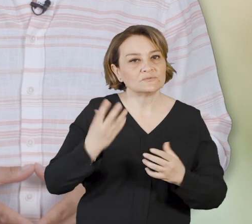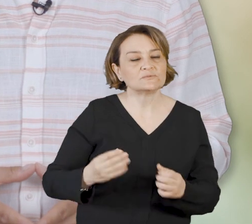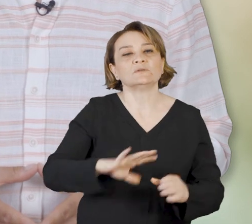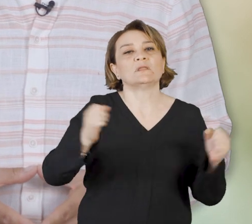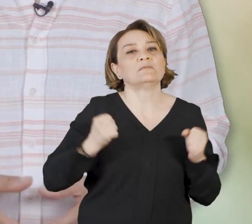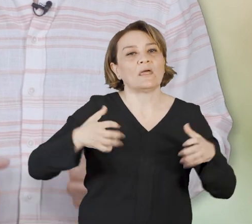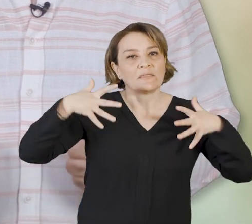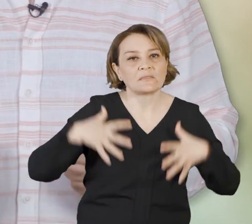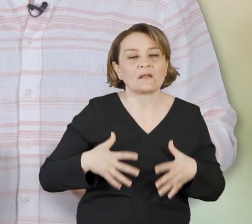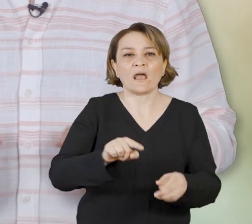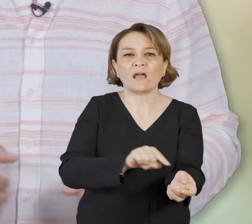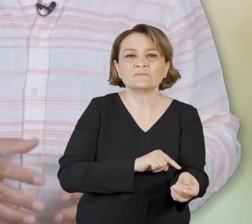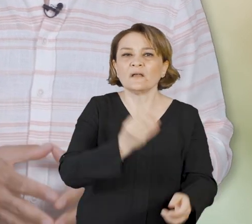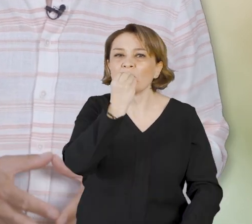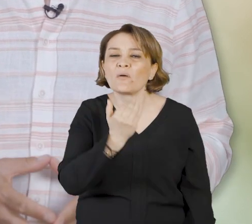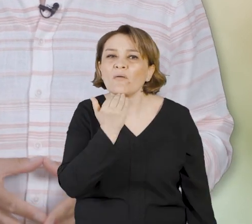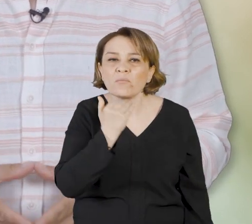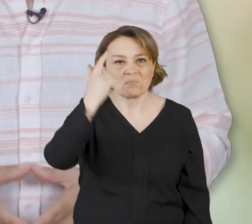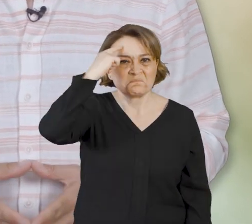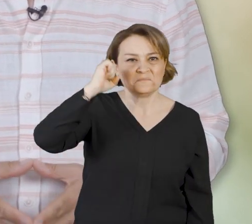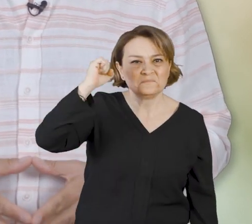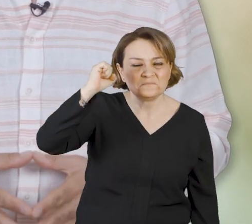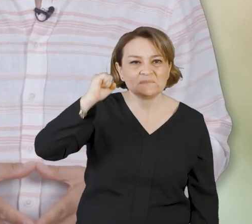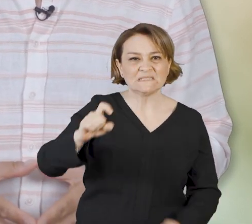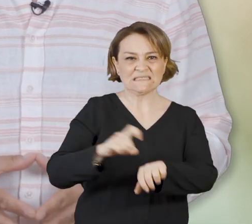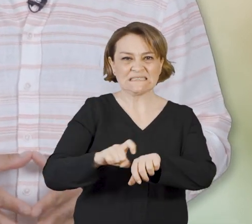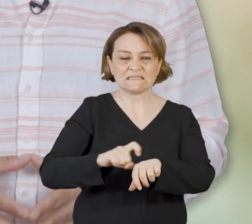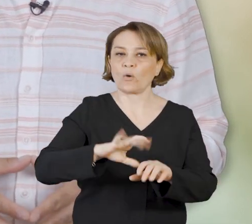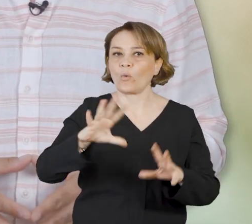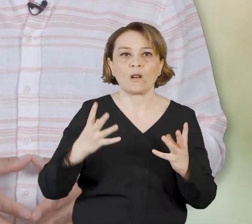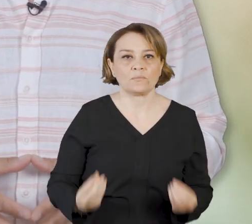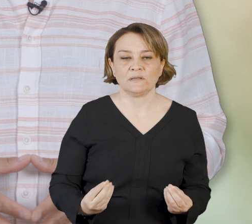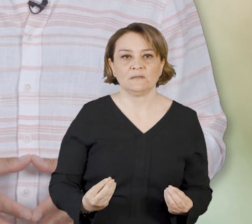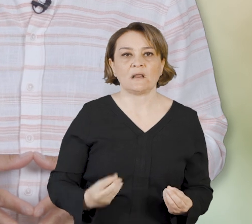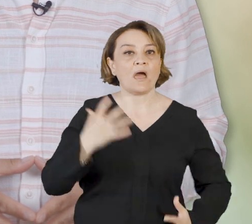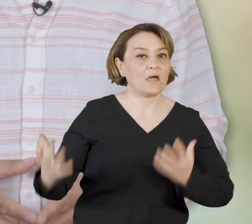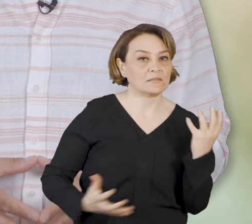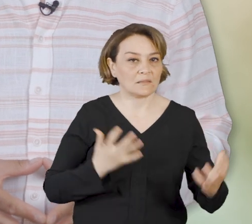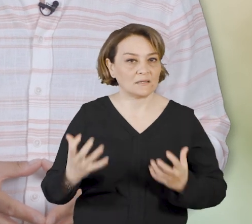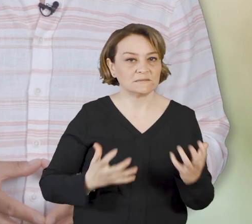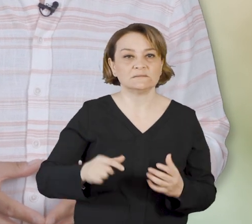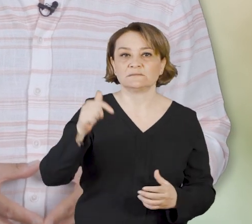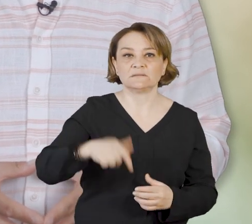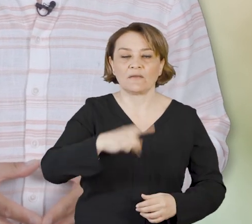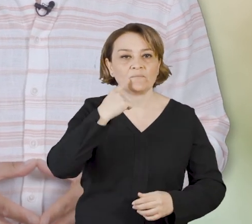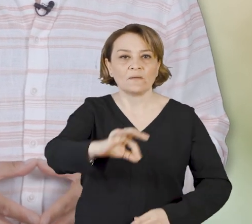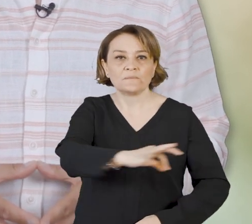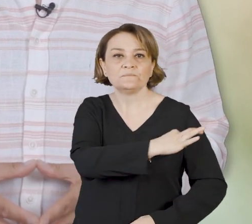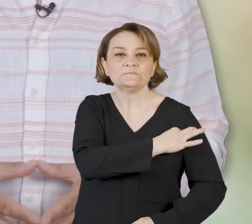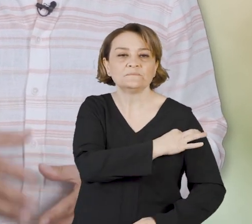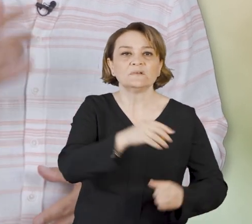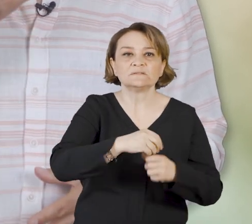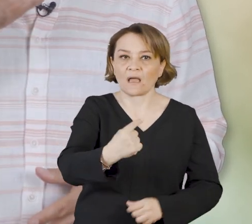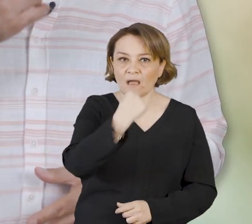terlemek, üşümek, kas ağrıları, iştahsızlık, baş ağrısı, sinirlilik eşlik edebilir. Ateş kullanılan termometreye